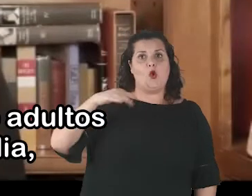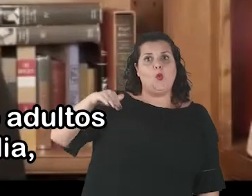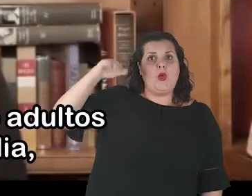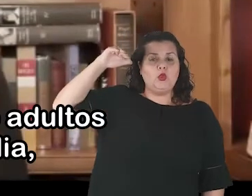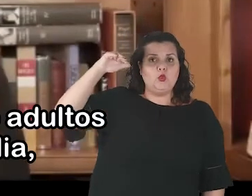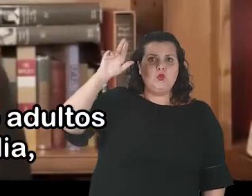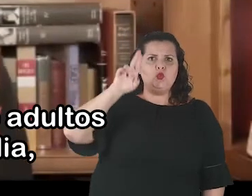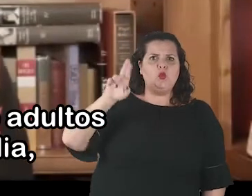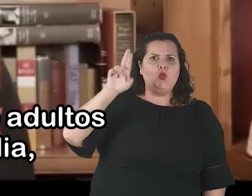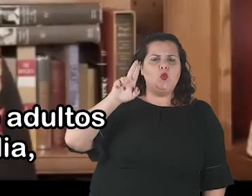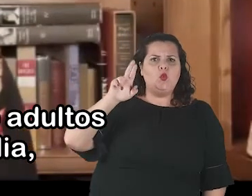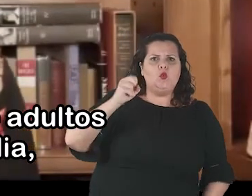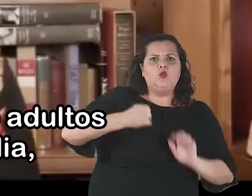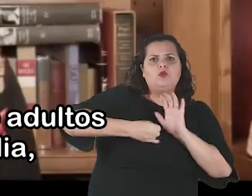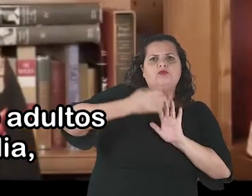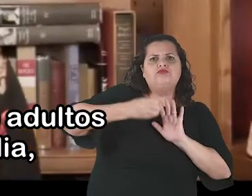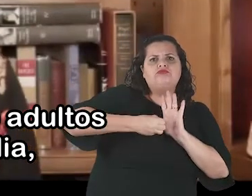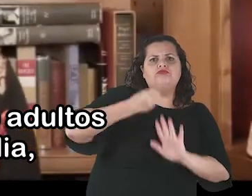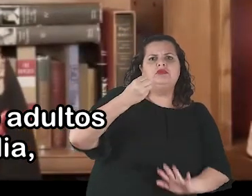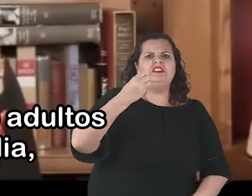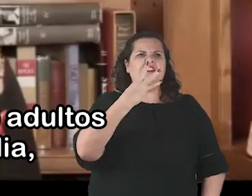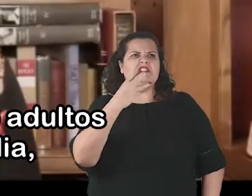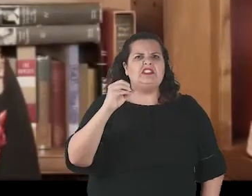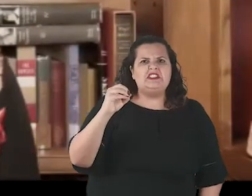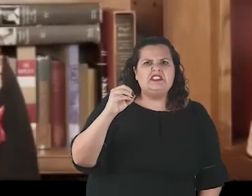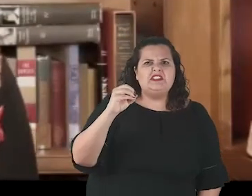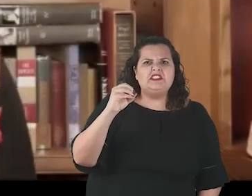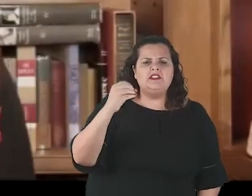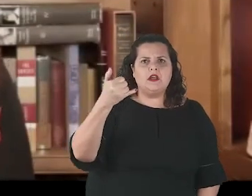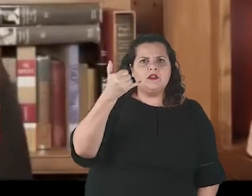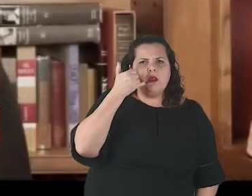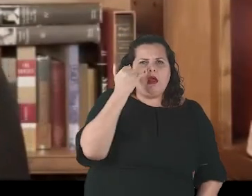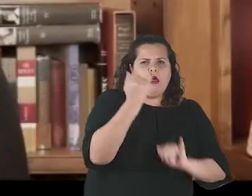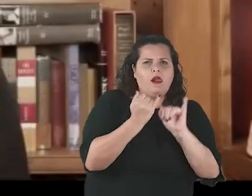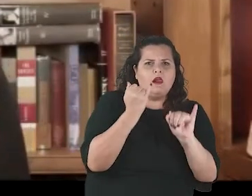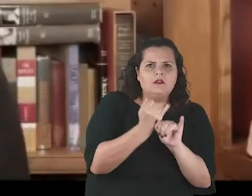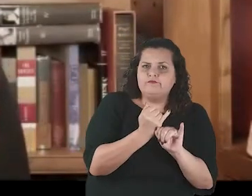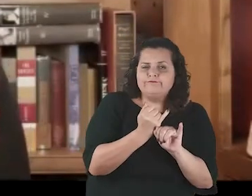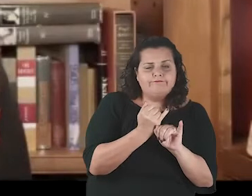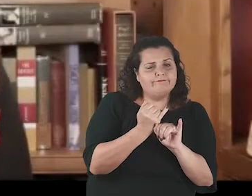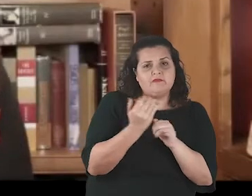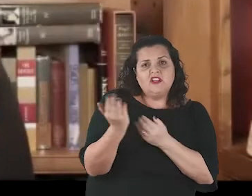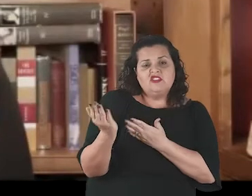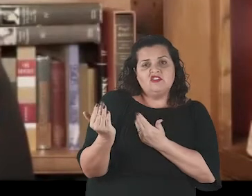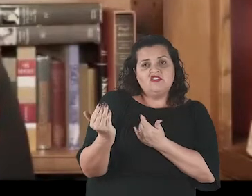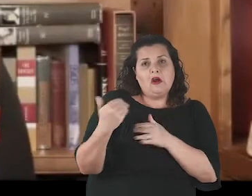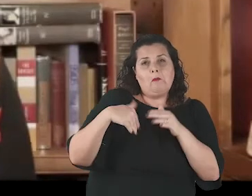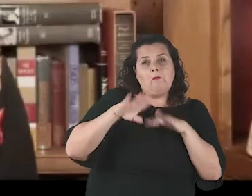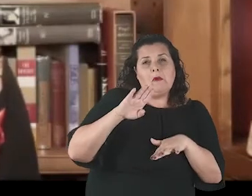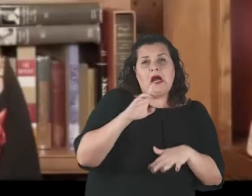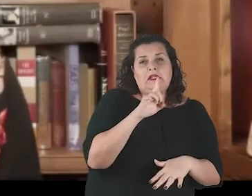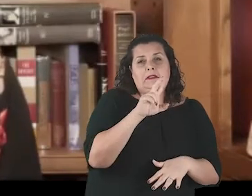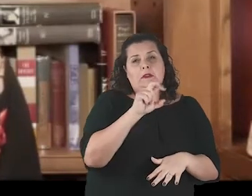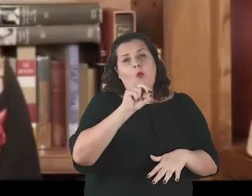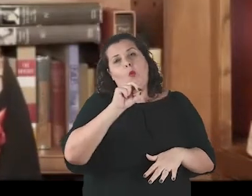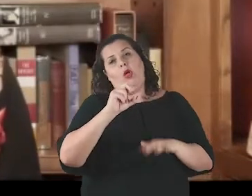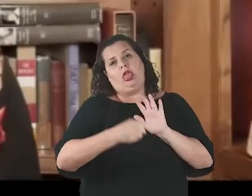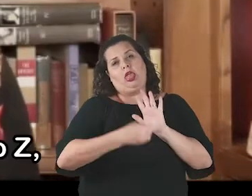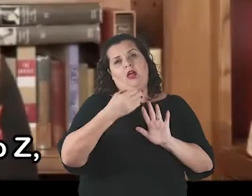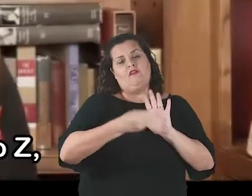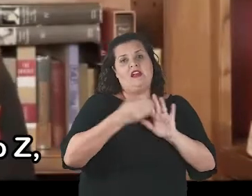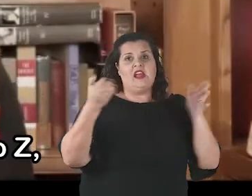the average adult checks their phone 30 times a day, the average millennial does so 150 times a day.